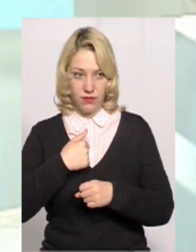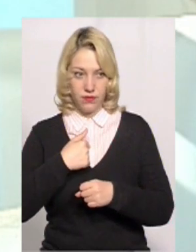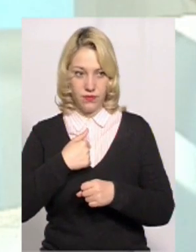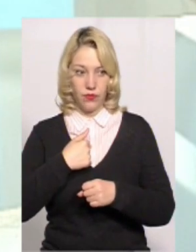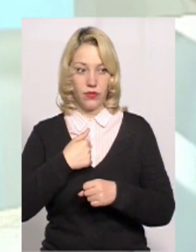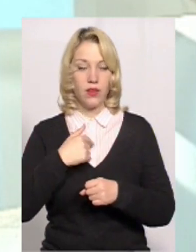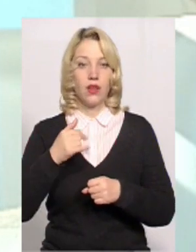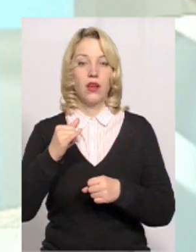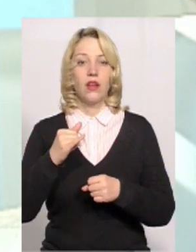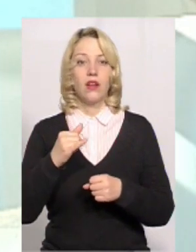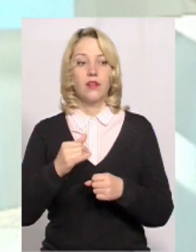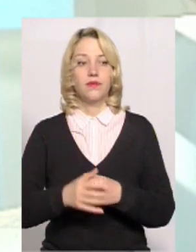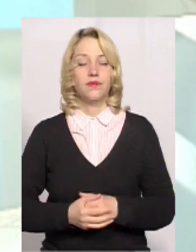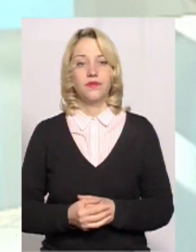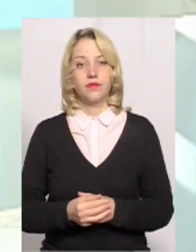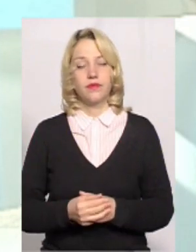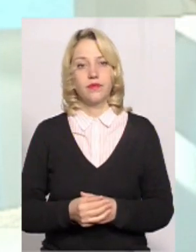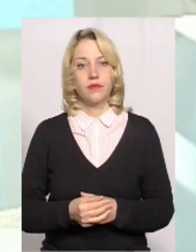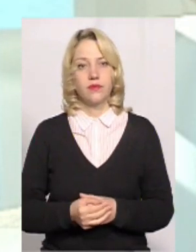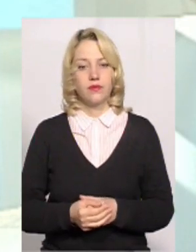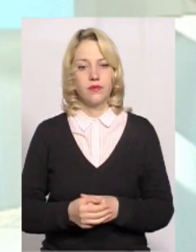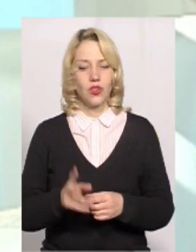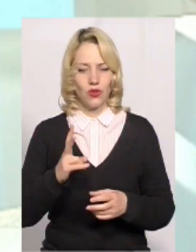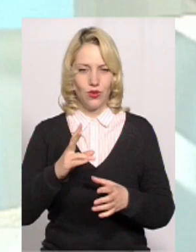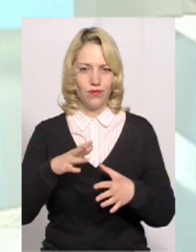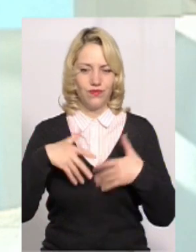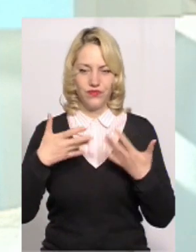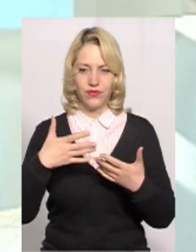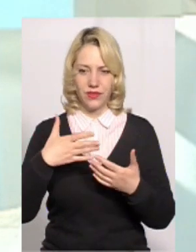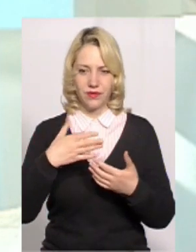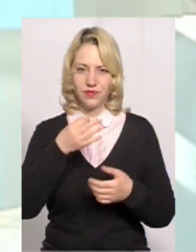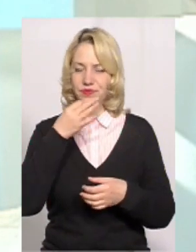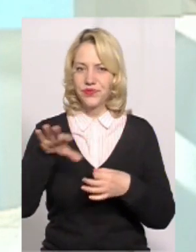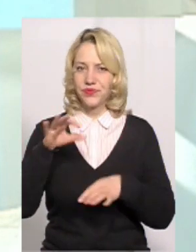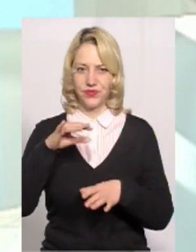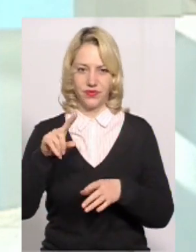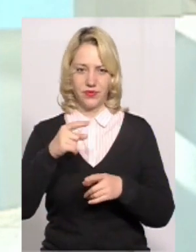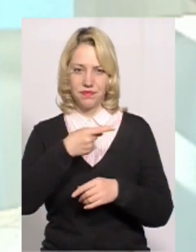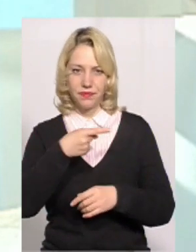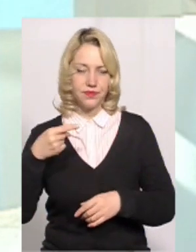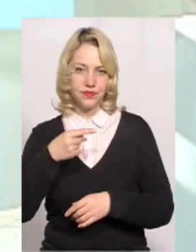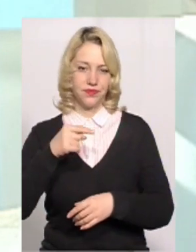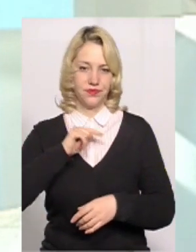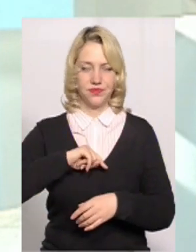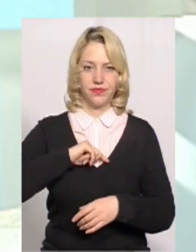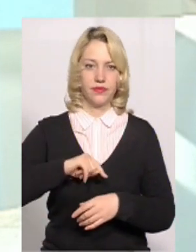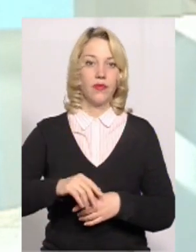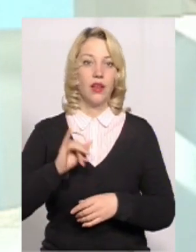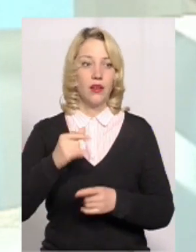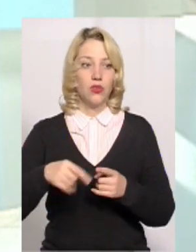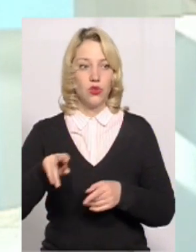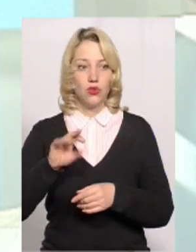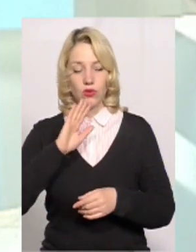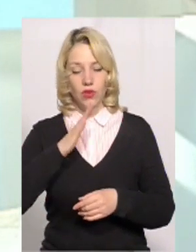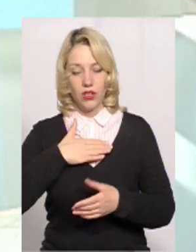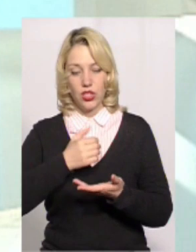теж якось виплюскували, так, назовні, значить, якийсь непризн, чи якісь негативи там, такі абсолютні, щодо